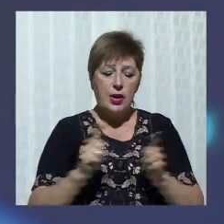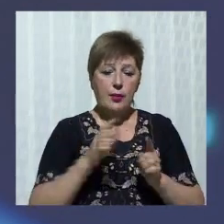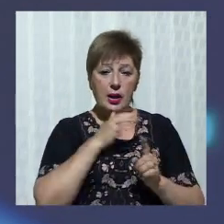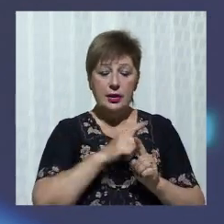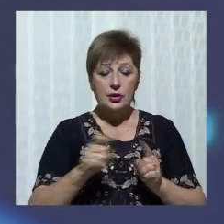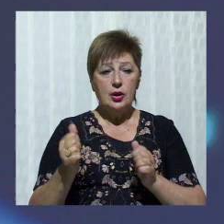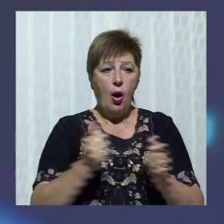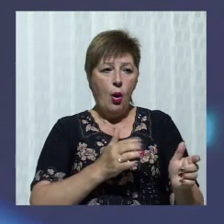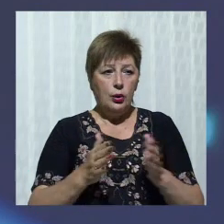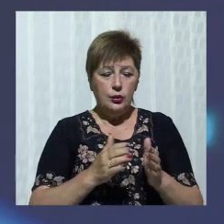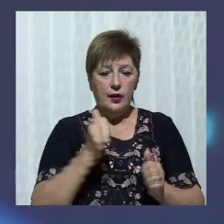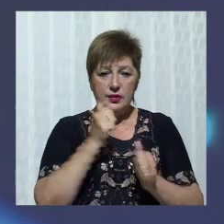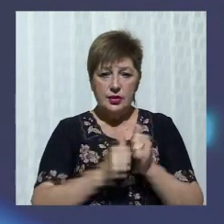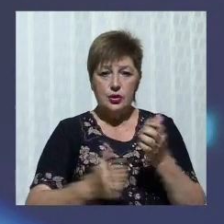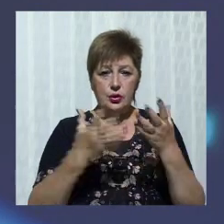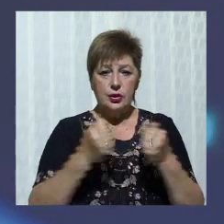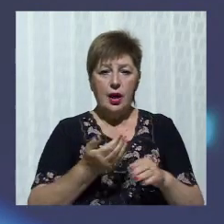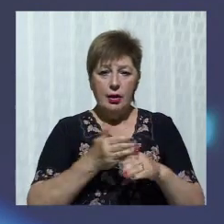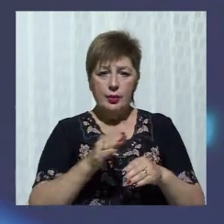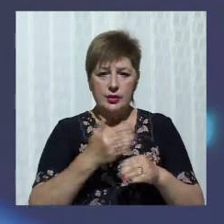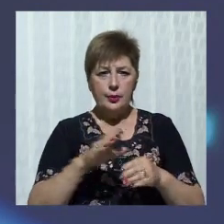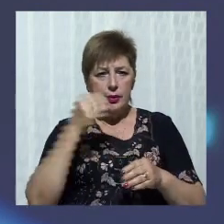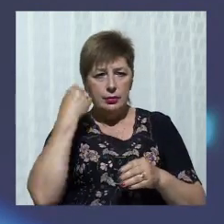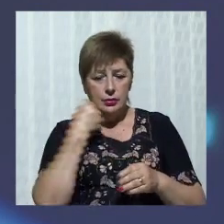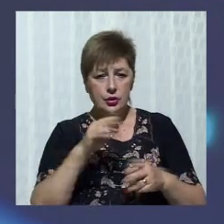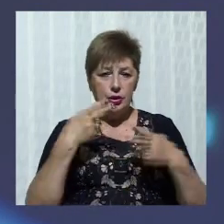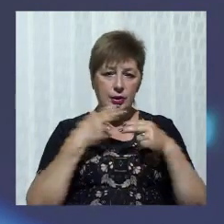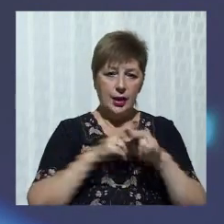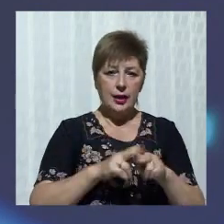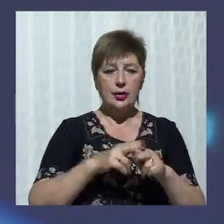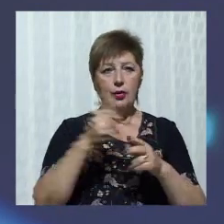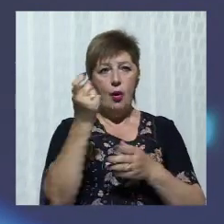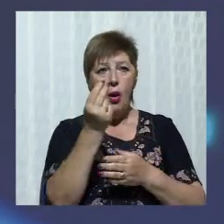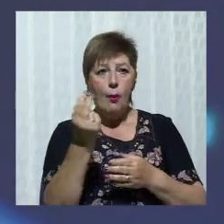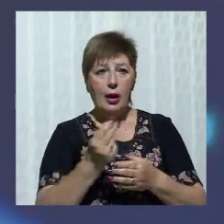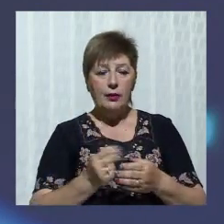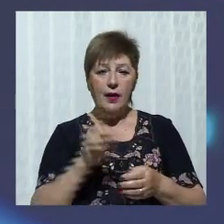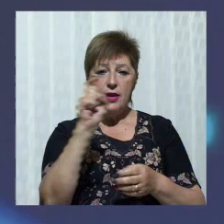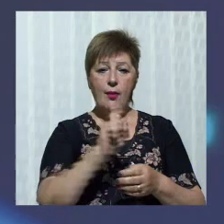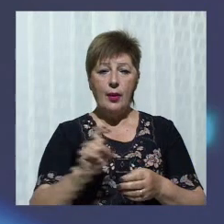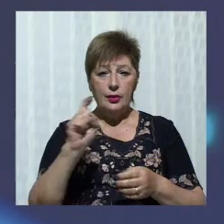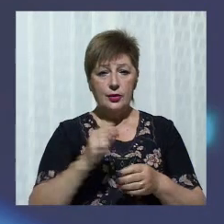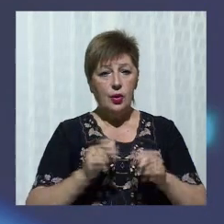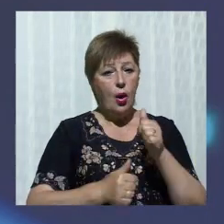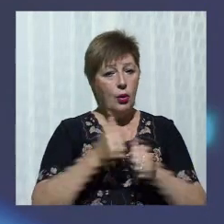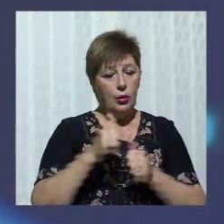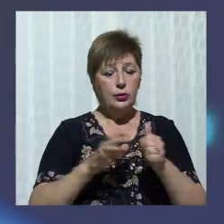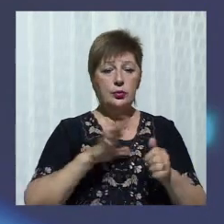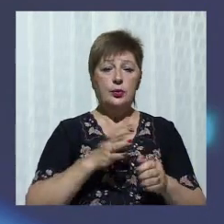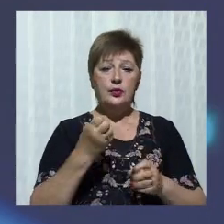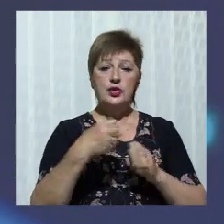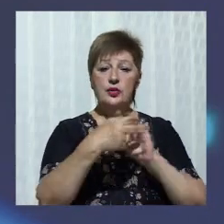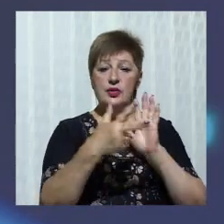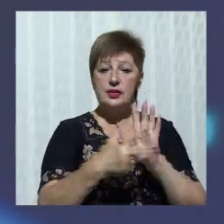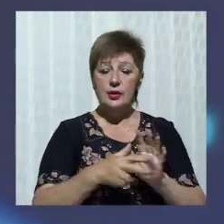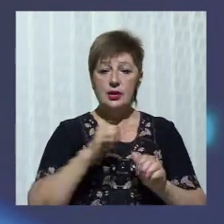готувався щодня, поступово, вдосконалюючи техніку володіння балончиком. Конкурс відбувся ще у 2018 році, проте